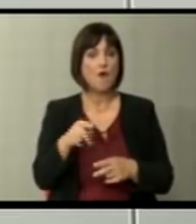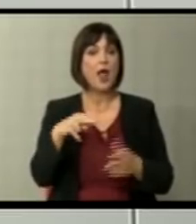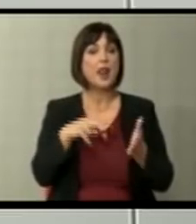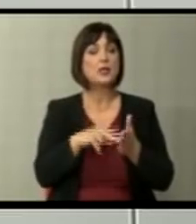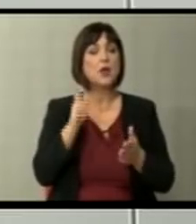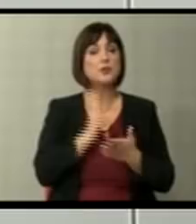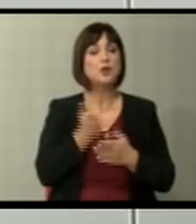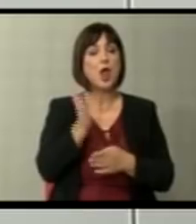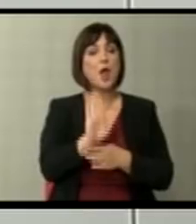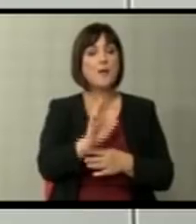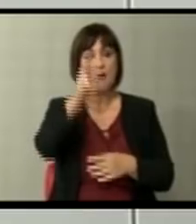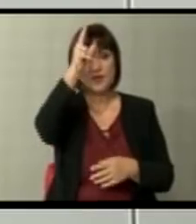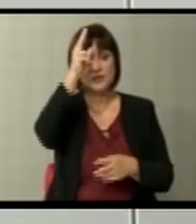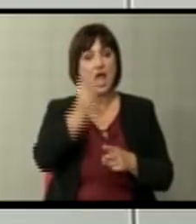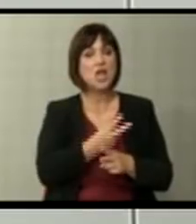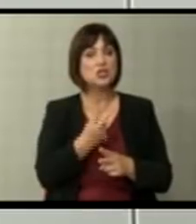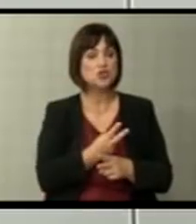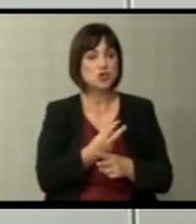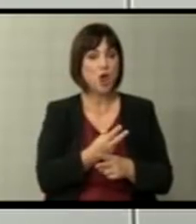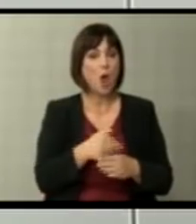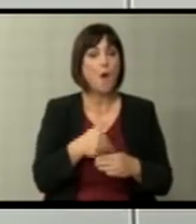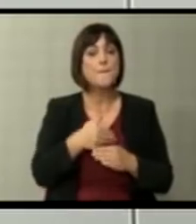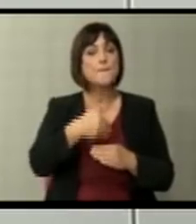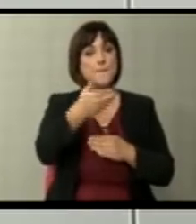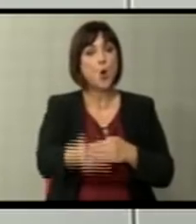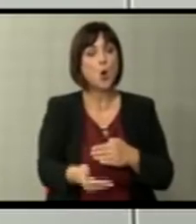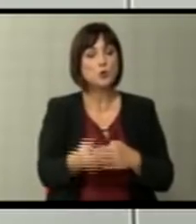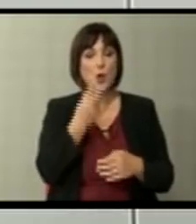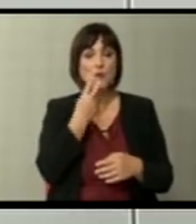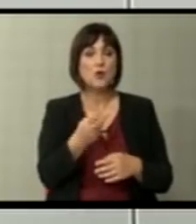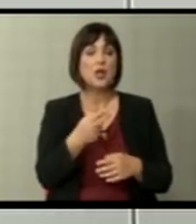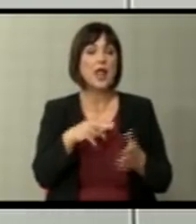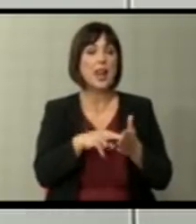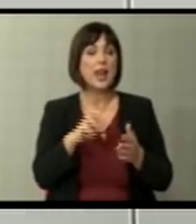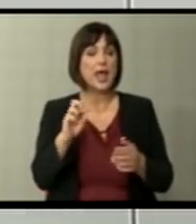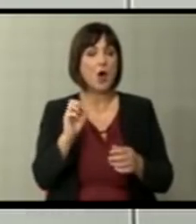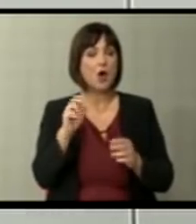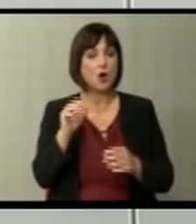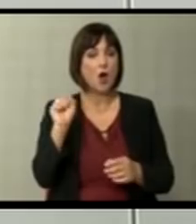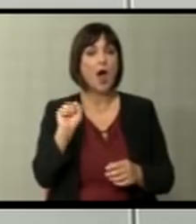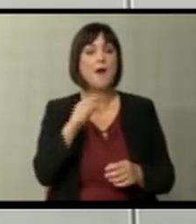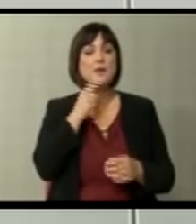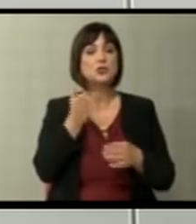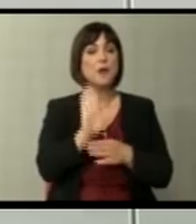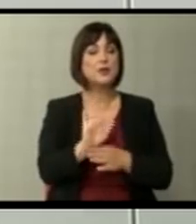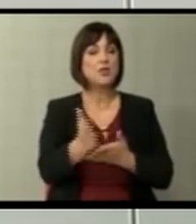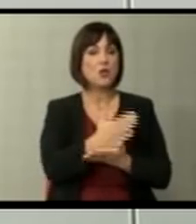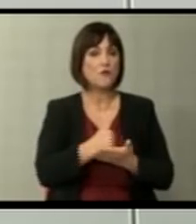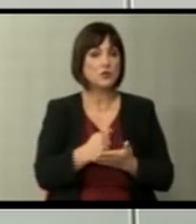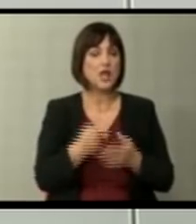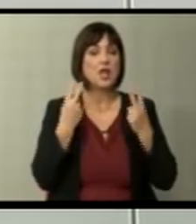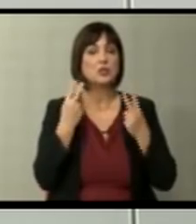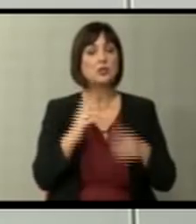представник на французската држава. Потоа го имавме Лероа, беше специален представник во имплементацијата, во